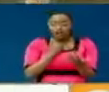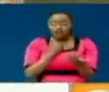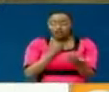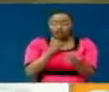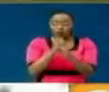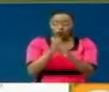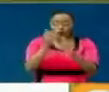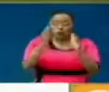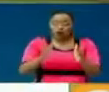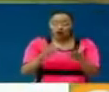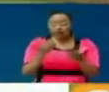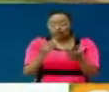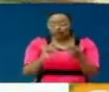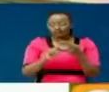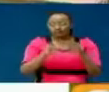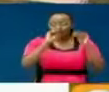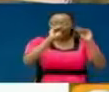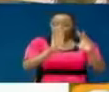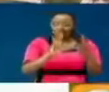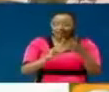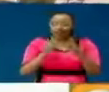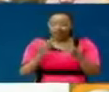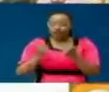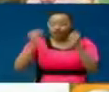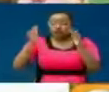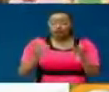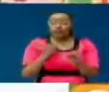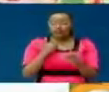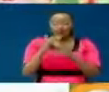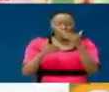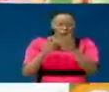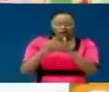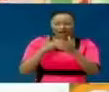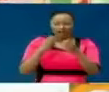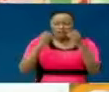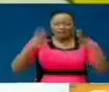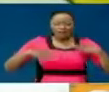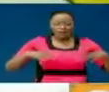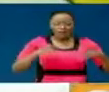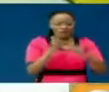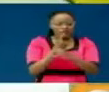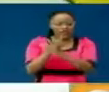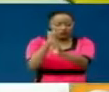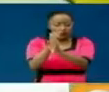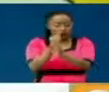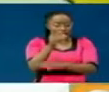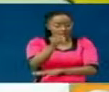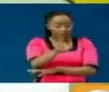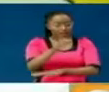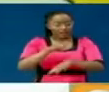ambayo nuwalimu, ata madreva tuko nao, yani tuko na wafanyikazi mbali mbali. Sasa